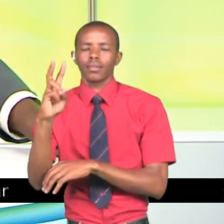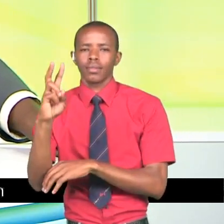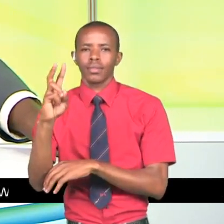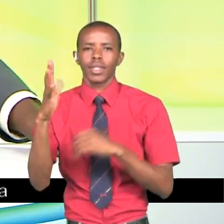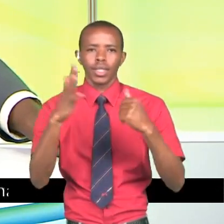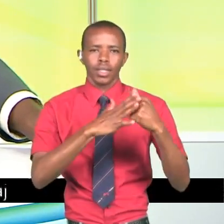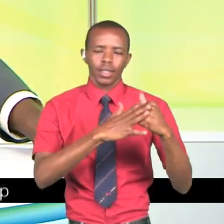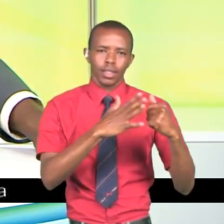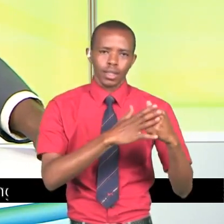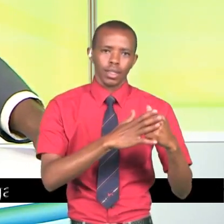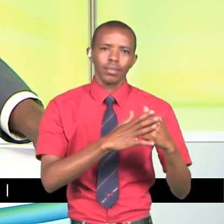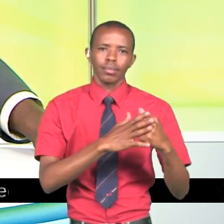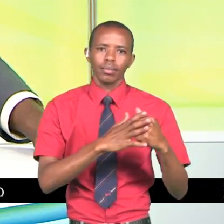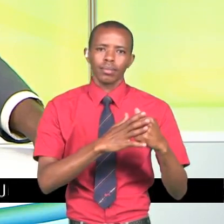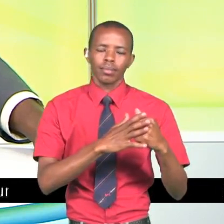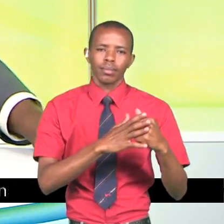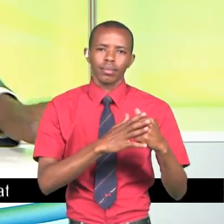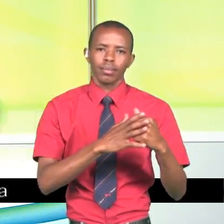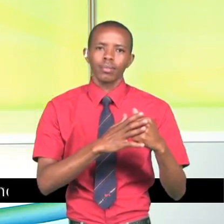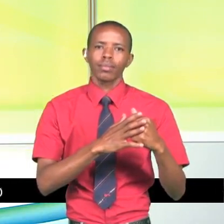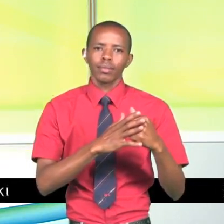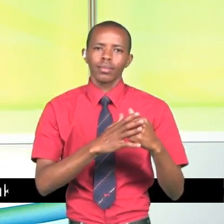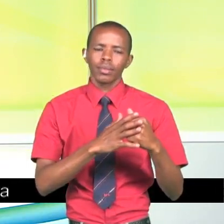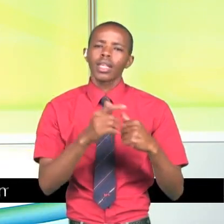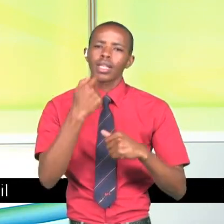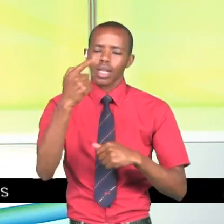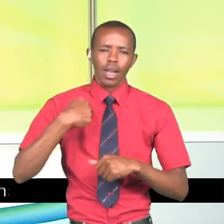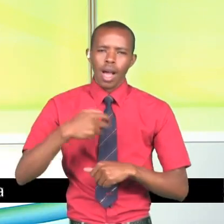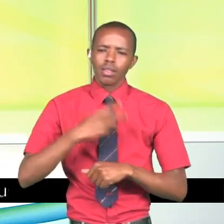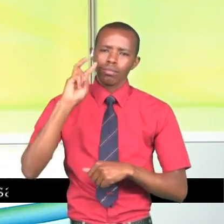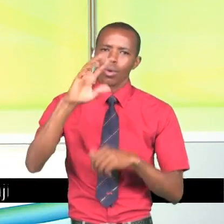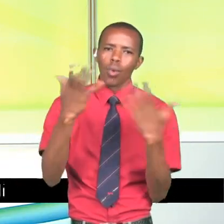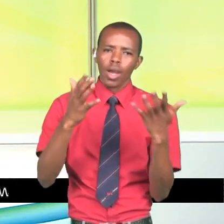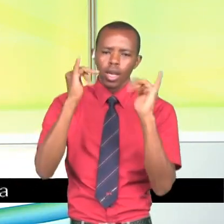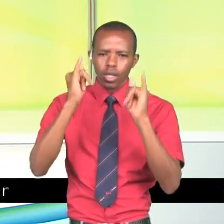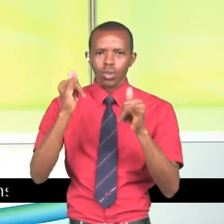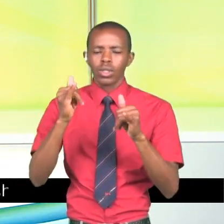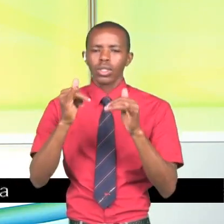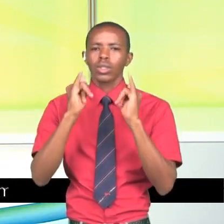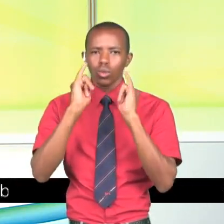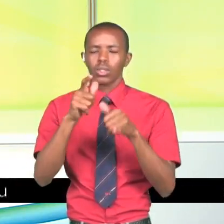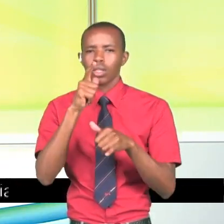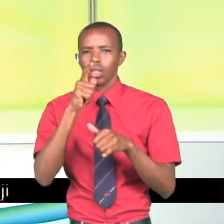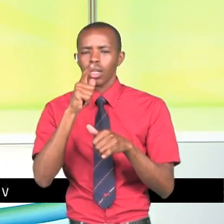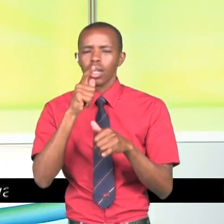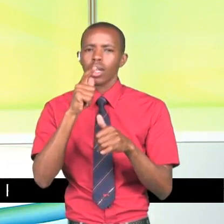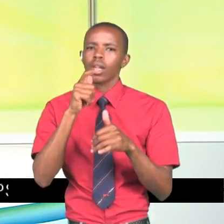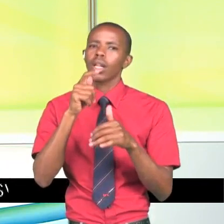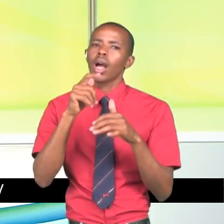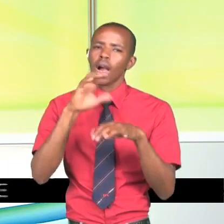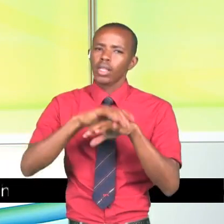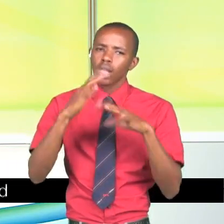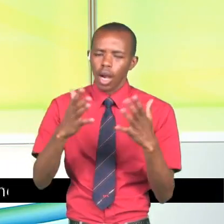kabisa mbili mbili tisa tisa tisa tisa. Ndanya 22999. Utambeo na tazamo kwa wapi na unapokea vipi ya matangazo ya switcha dhuhuri na usemi wako ni upi